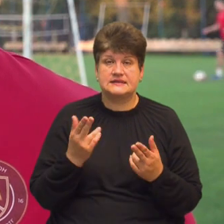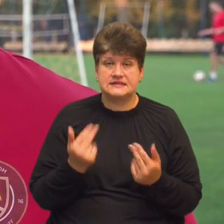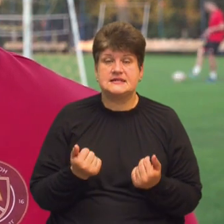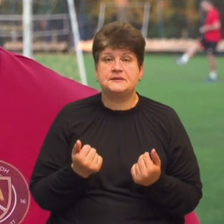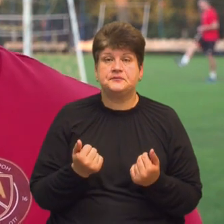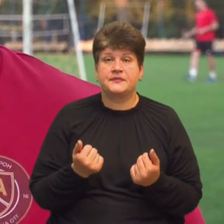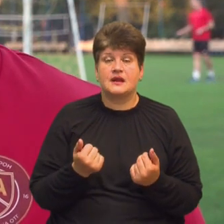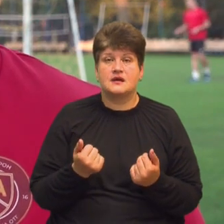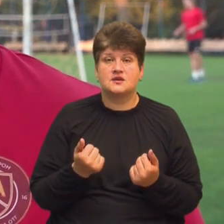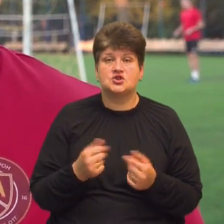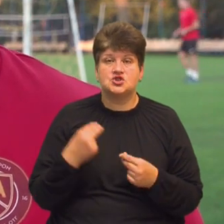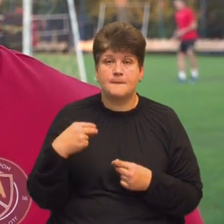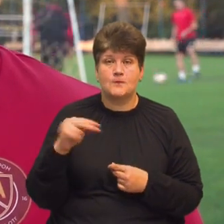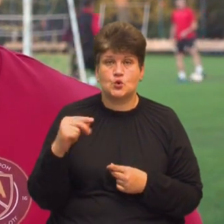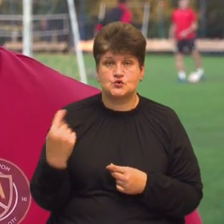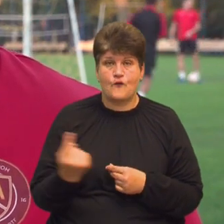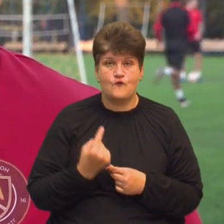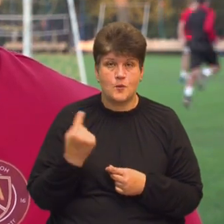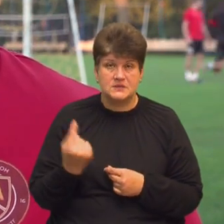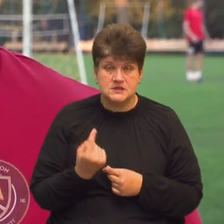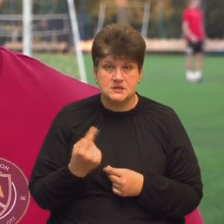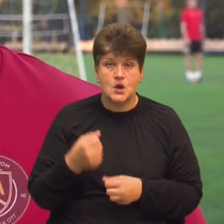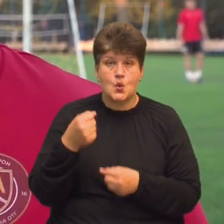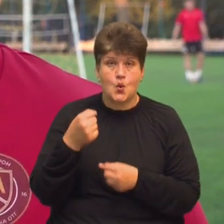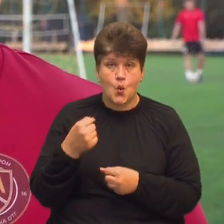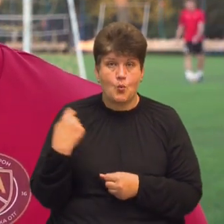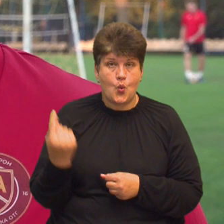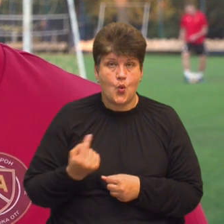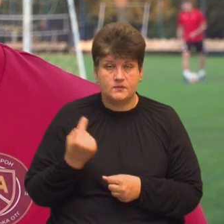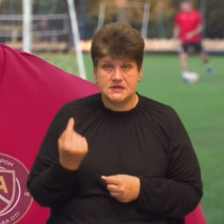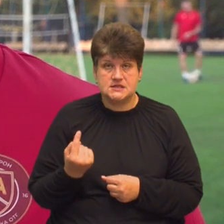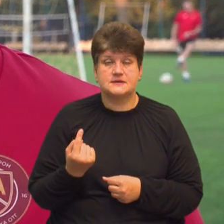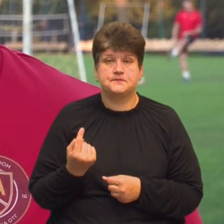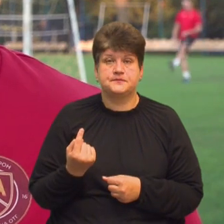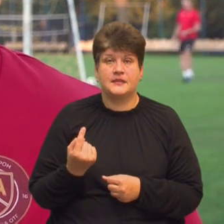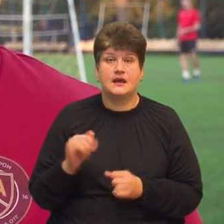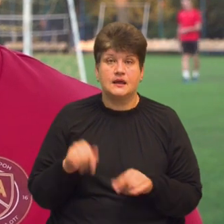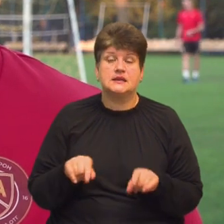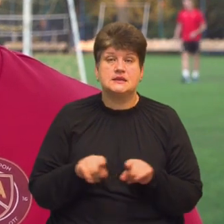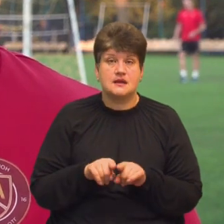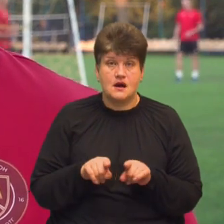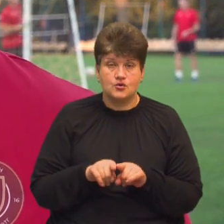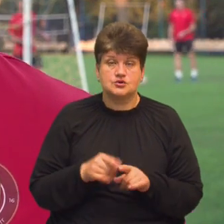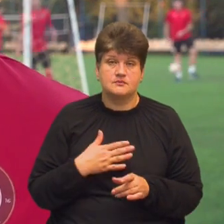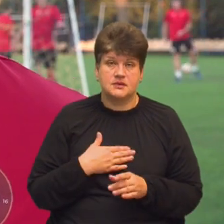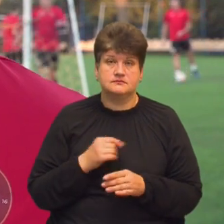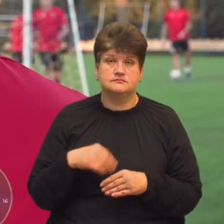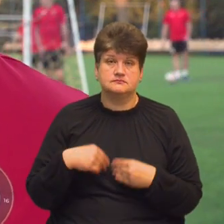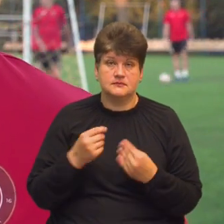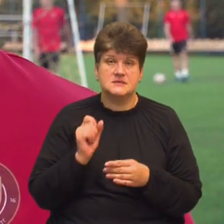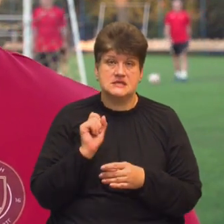в області, кубок в області. Ну і також ми ставимо завдання,